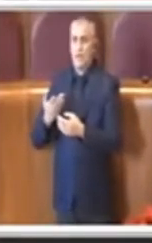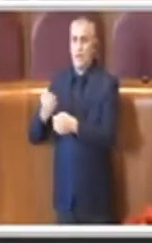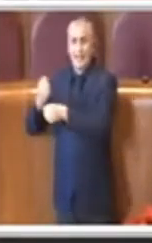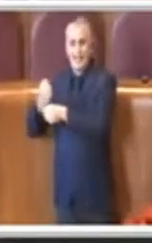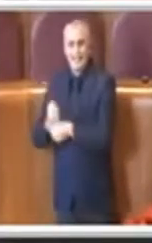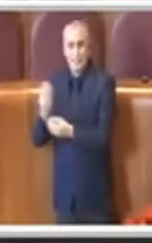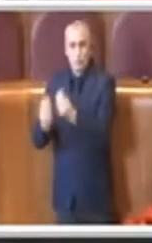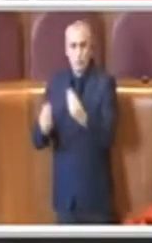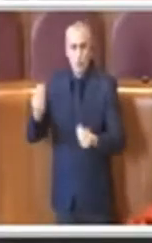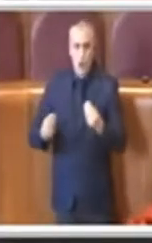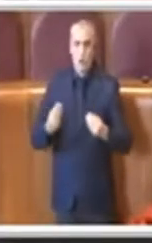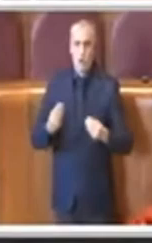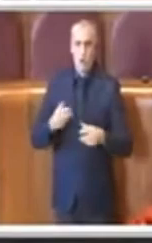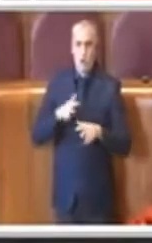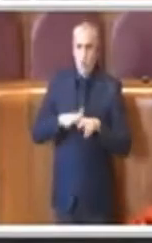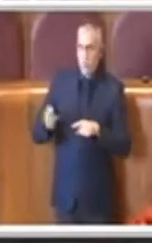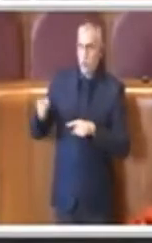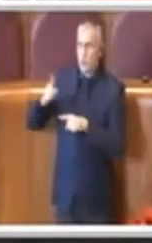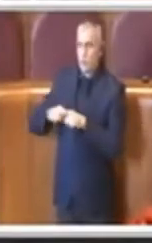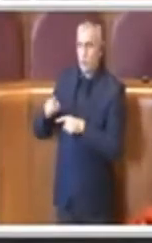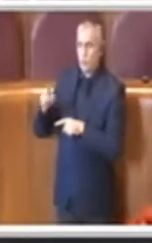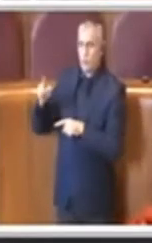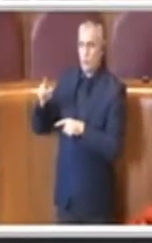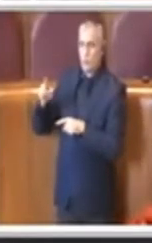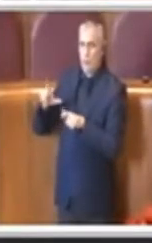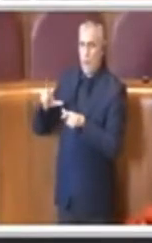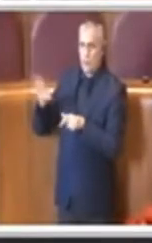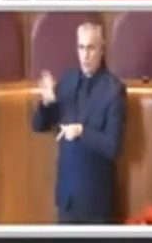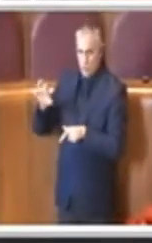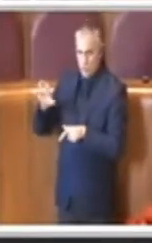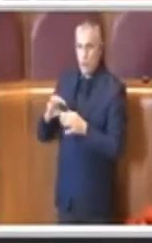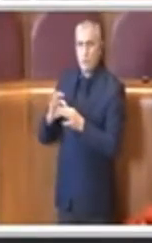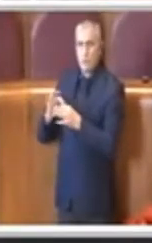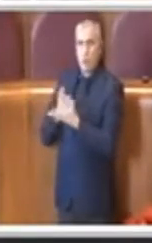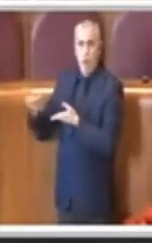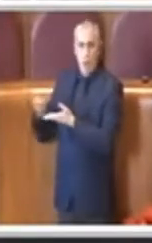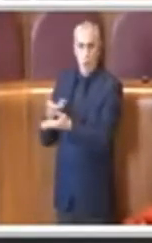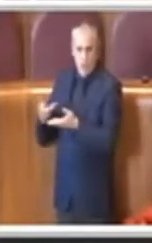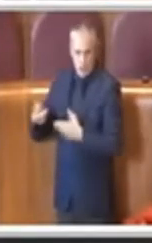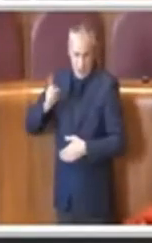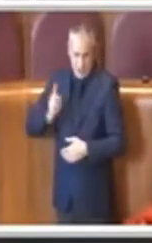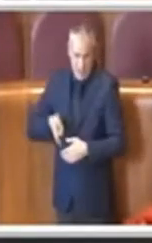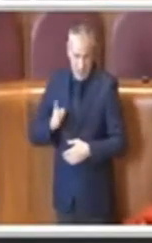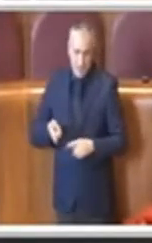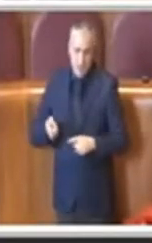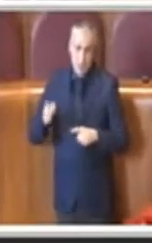migliori e auspico anche che questa collaborazione sia sempre più